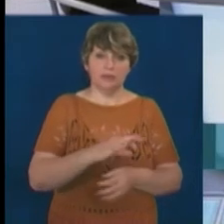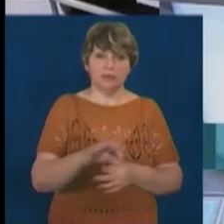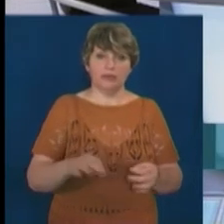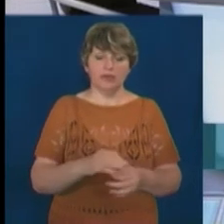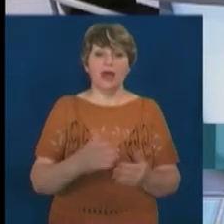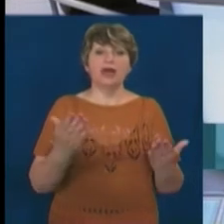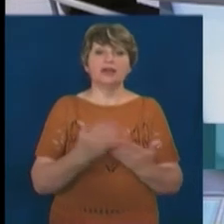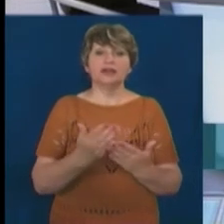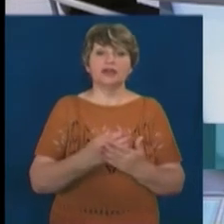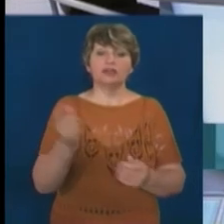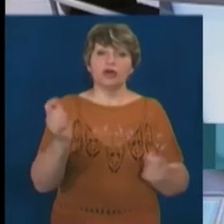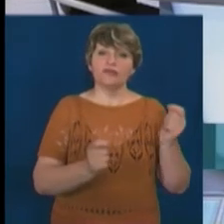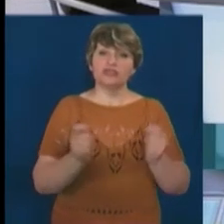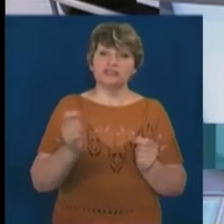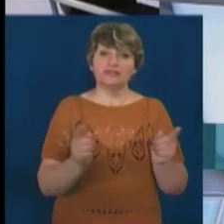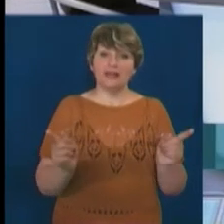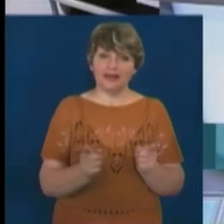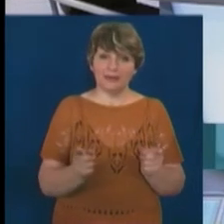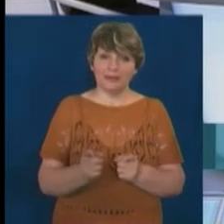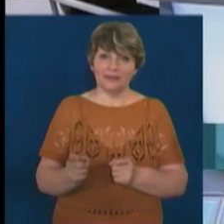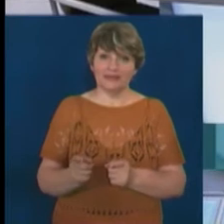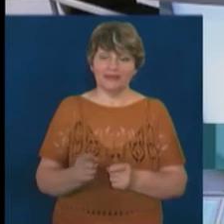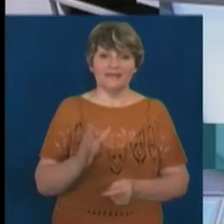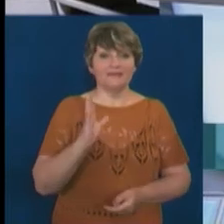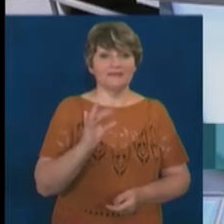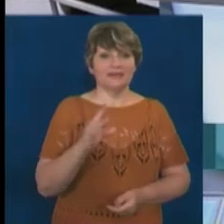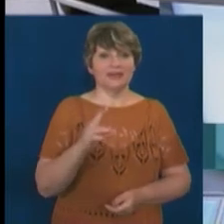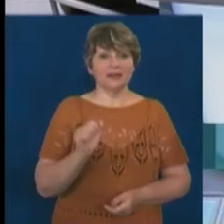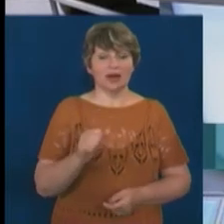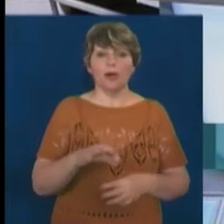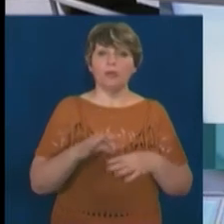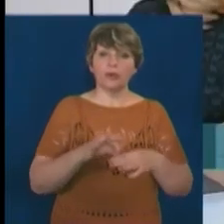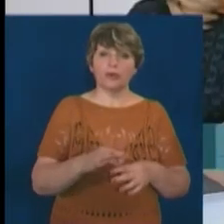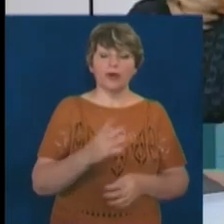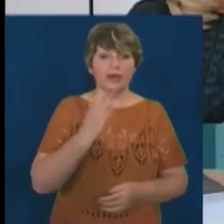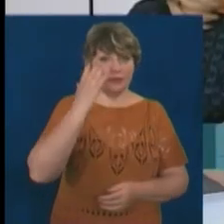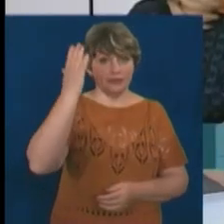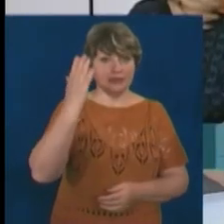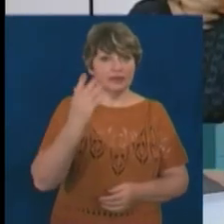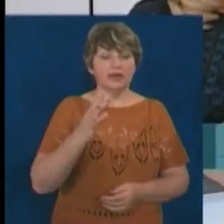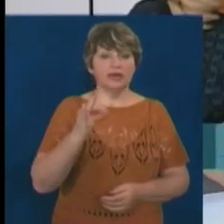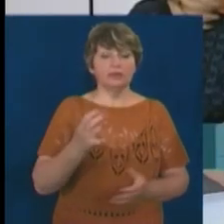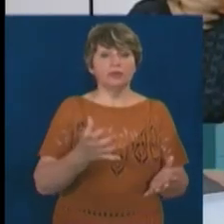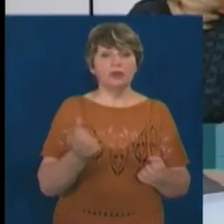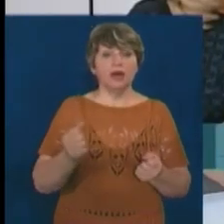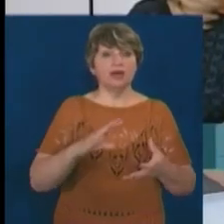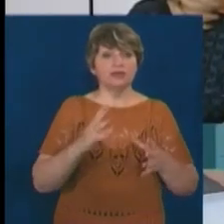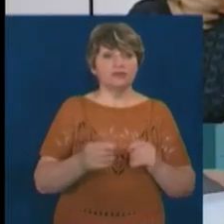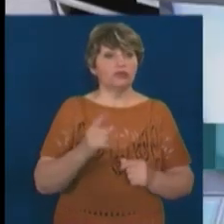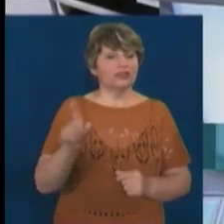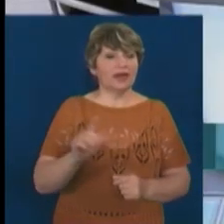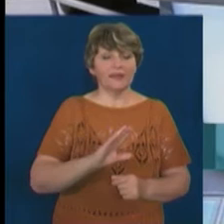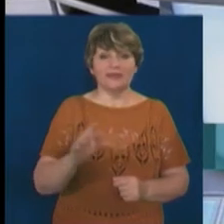кінофестиваль короткометражний Віка Лаврієнтєва проходила ідея, дії, результат котрогось з років. Вона не стала